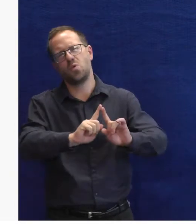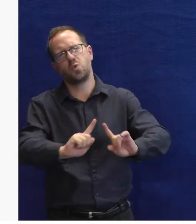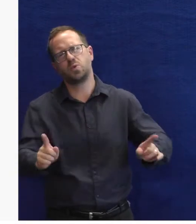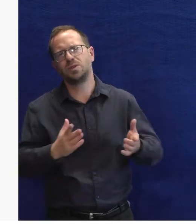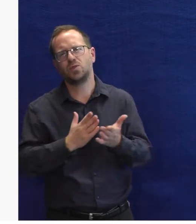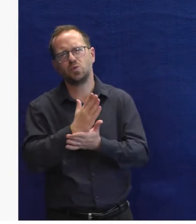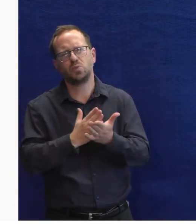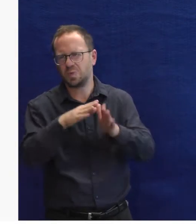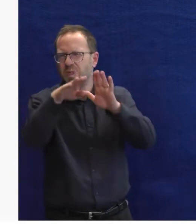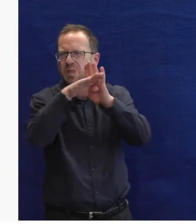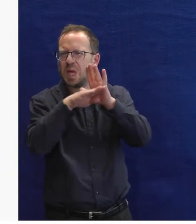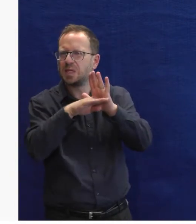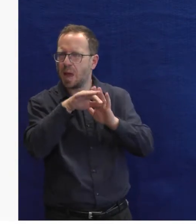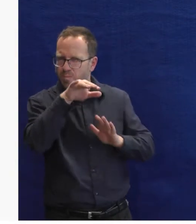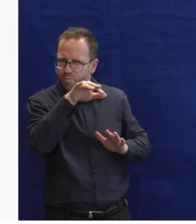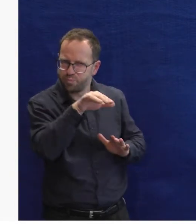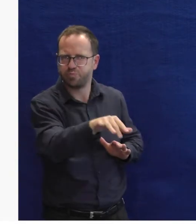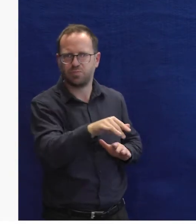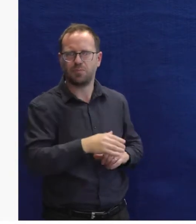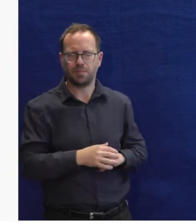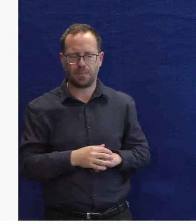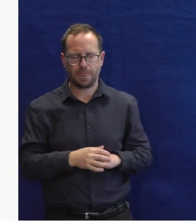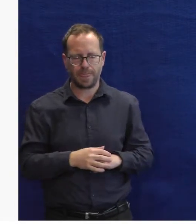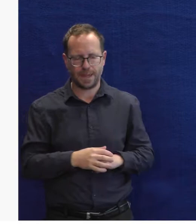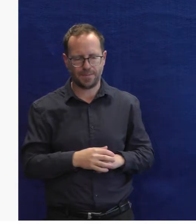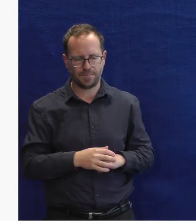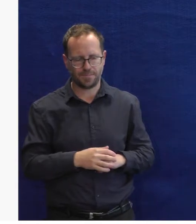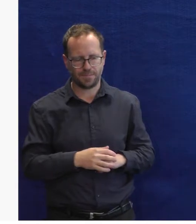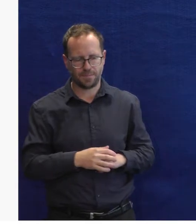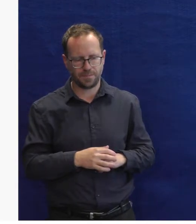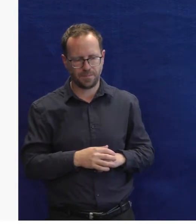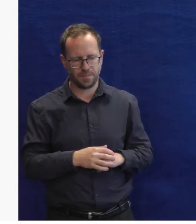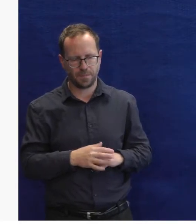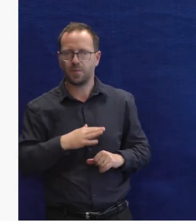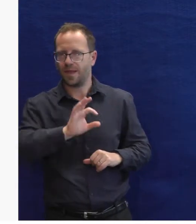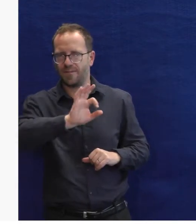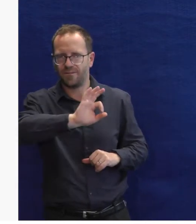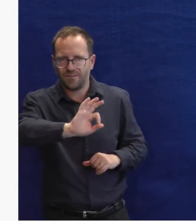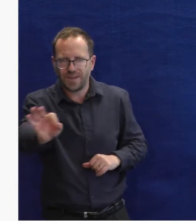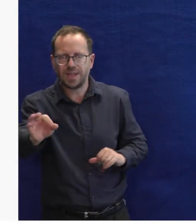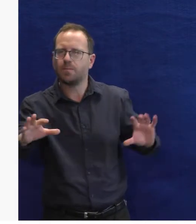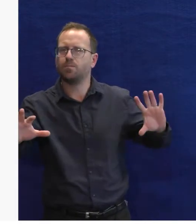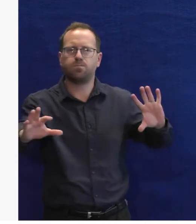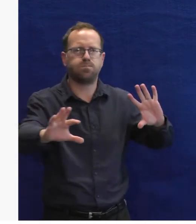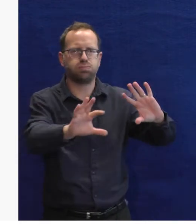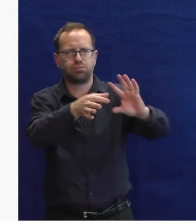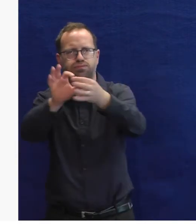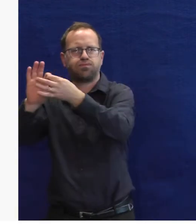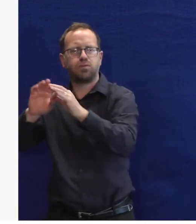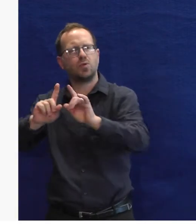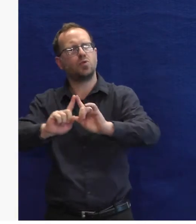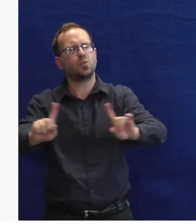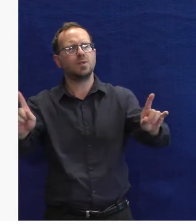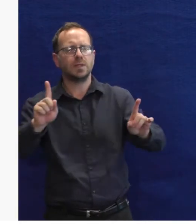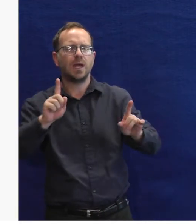hovořit, k mapám a výhledově k dalším službám seznamu, které jsem zmiňoval. Dokážeme se